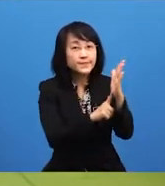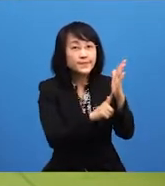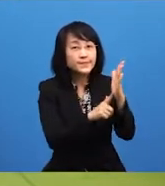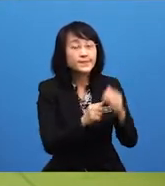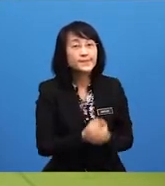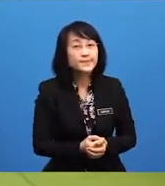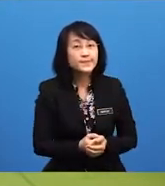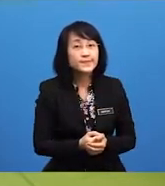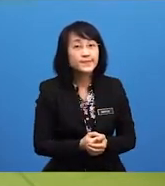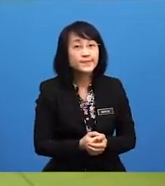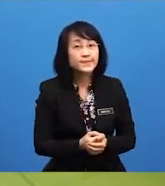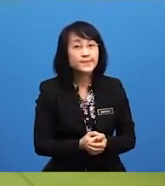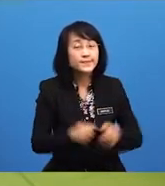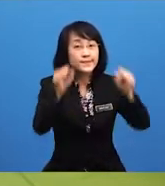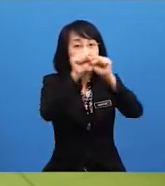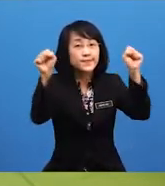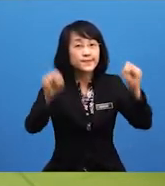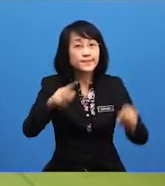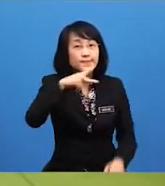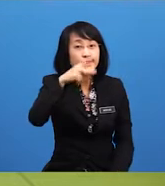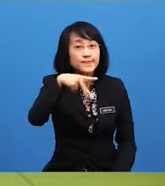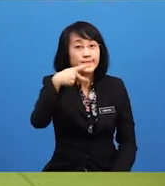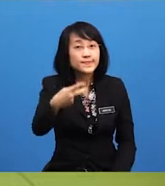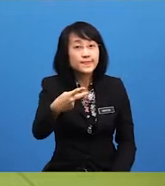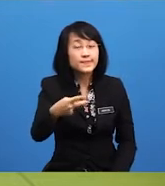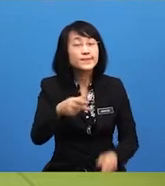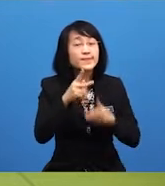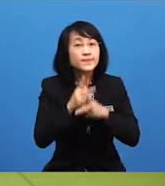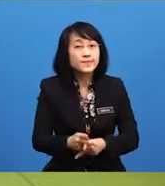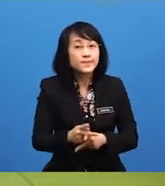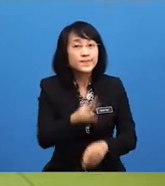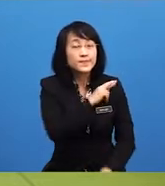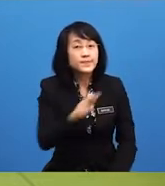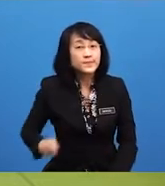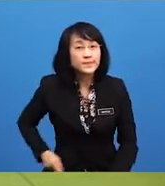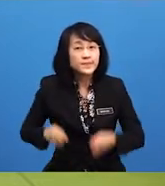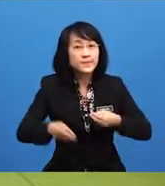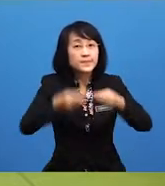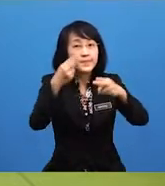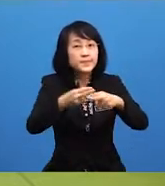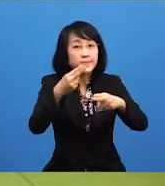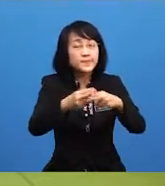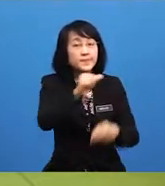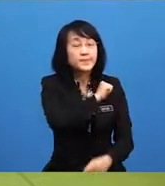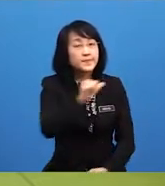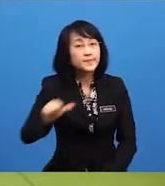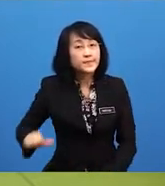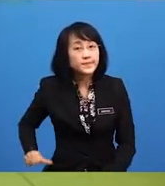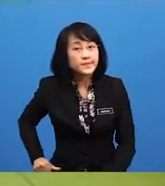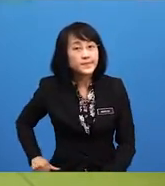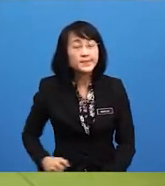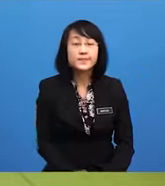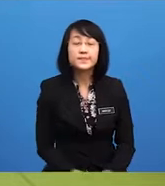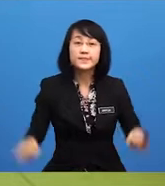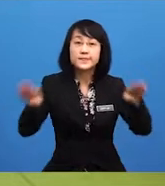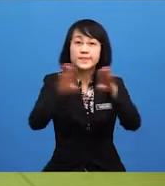Ianya ialah sistem pemerintahan yang mengekalkan Raja yang digelar Yang Di-Pertuan Agung sebagai